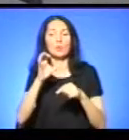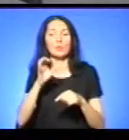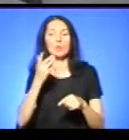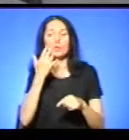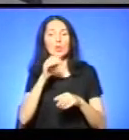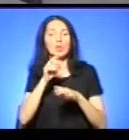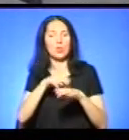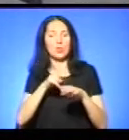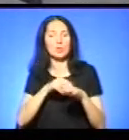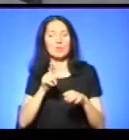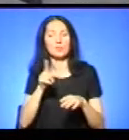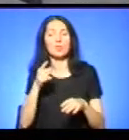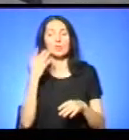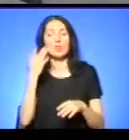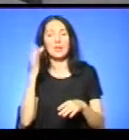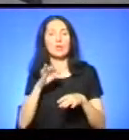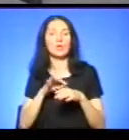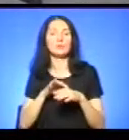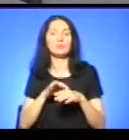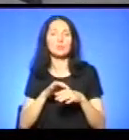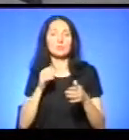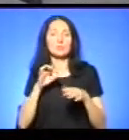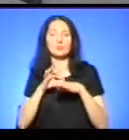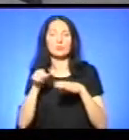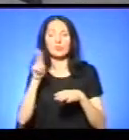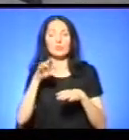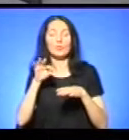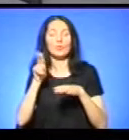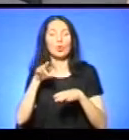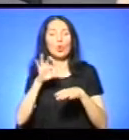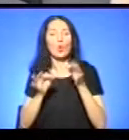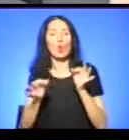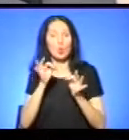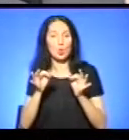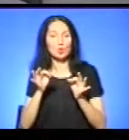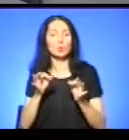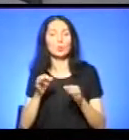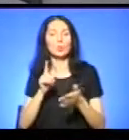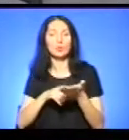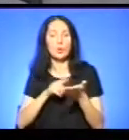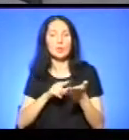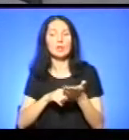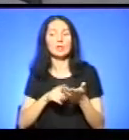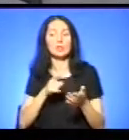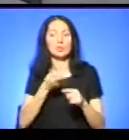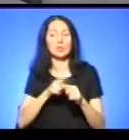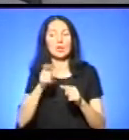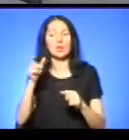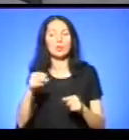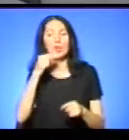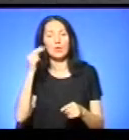довести до зали суду такі кримінальні провадження? Чи не важко зібрати докази, що саме ця людина винна?